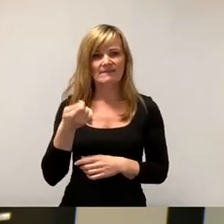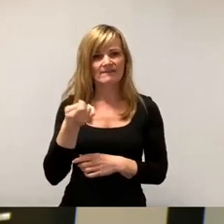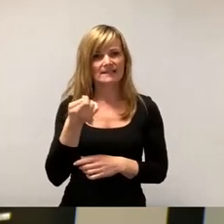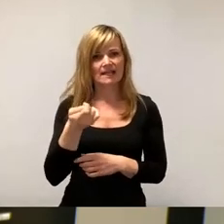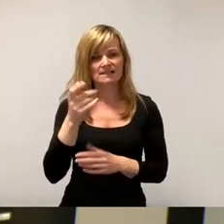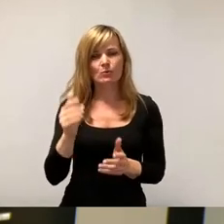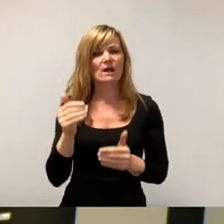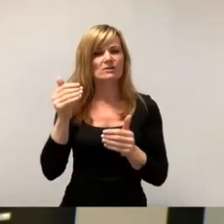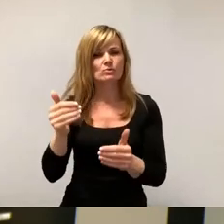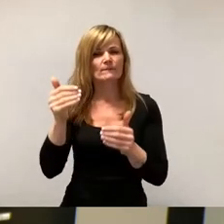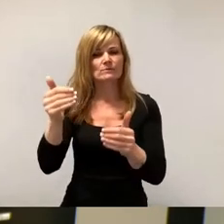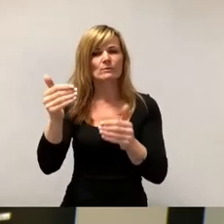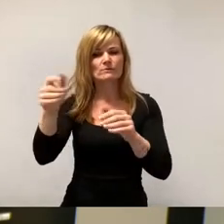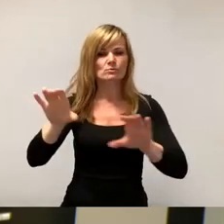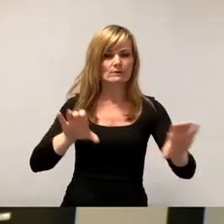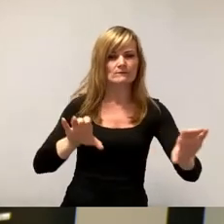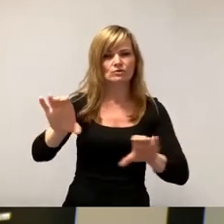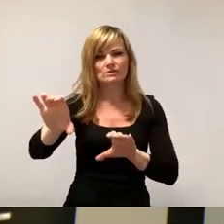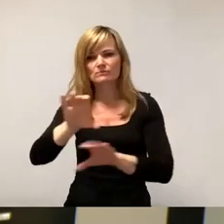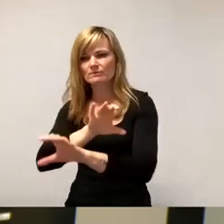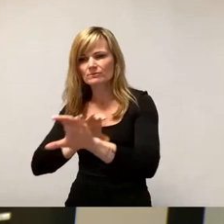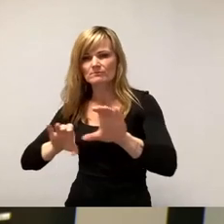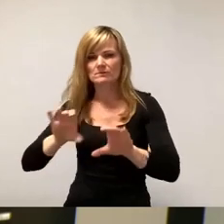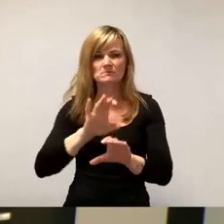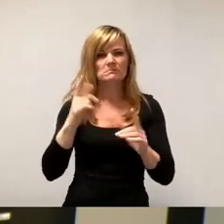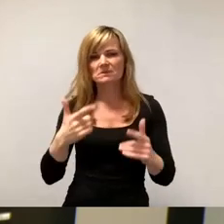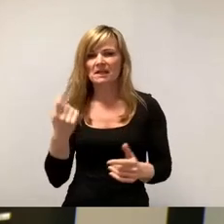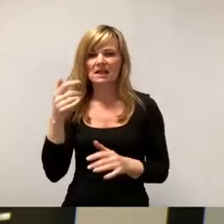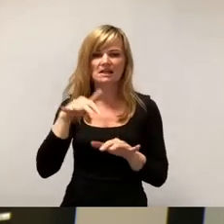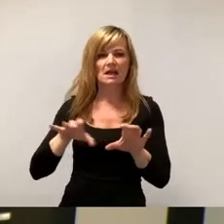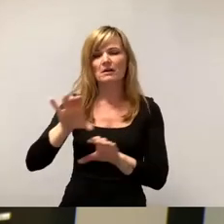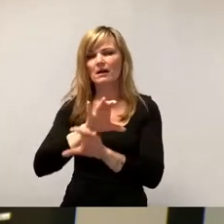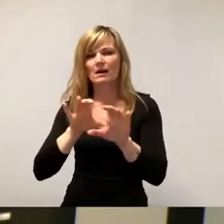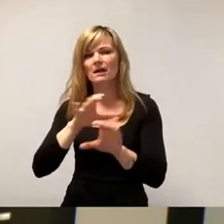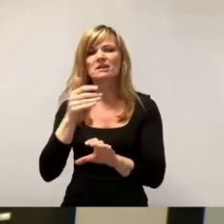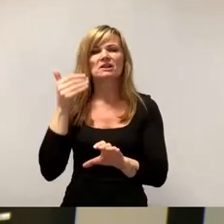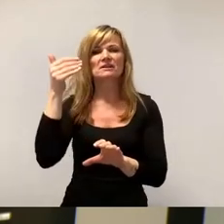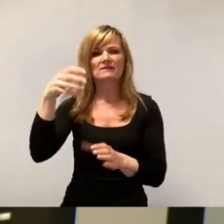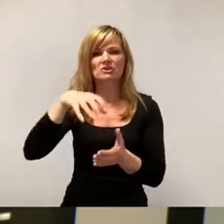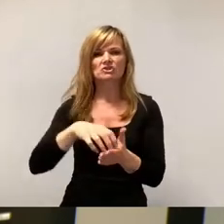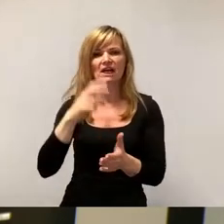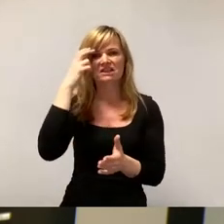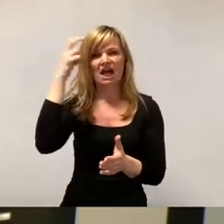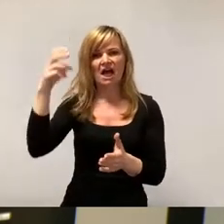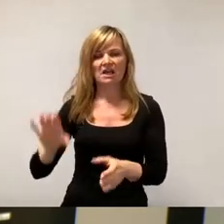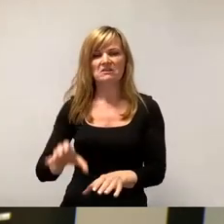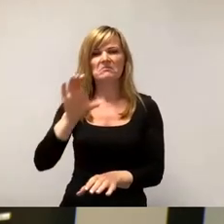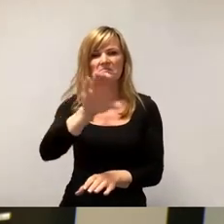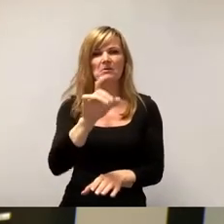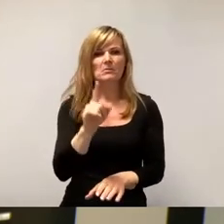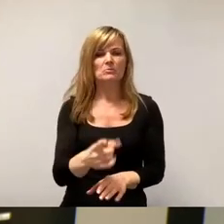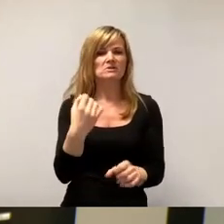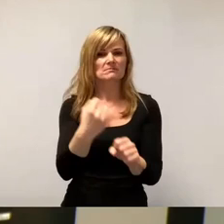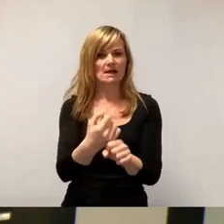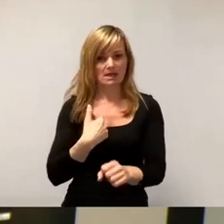Geld anher geschoben und dann hieß es, irgendwann legen wir es mal dem Stadtrat vor und die müssen das dann tun halt. Stimmt,